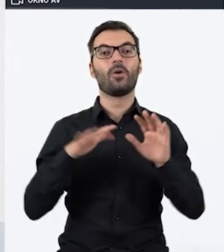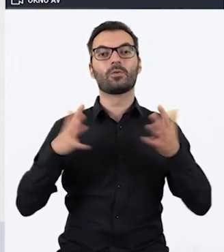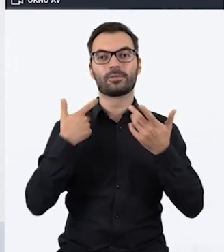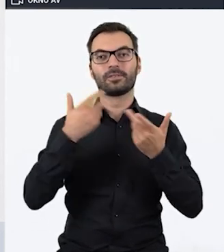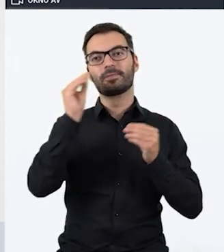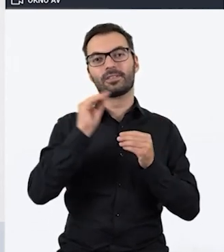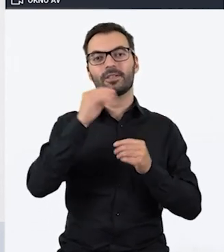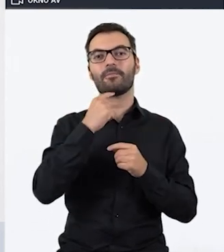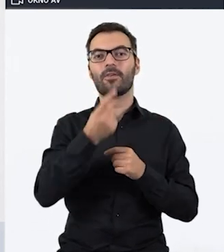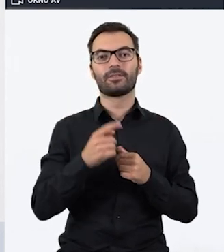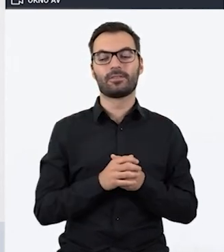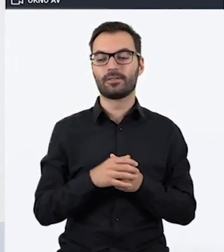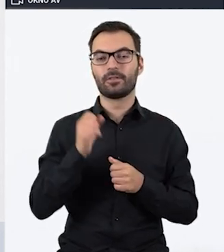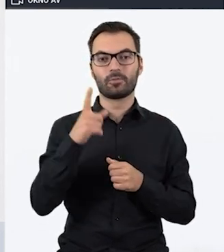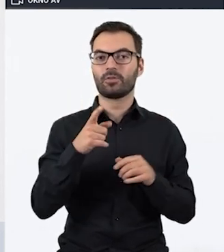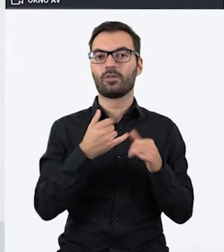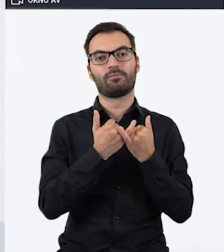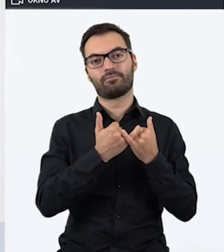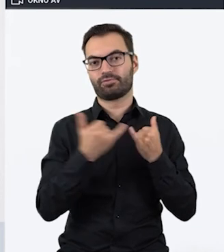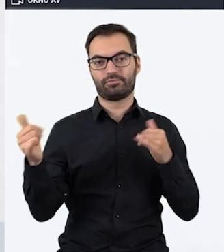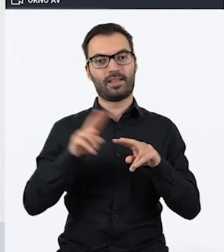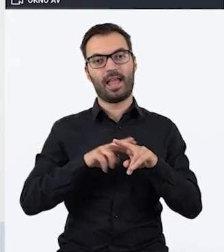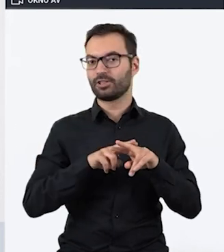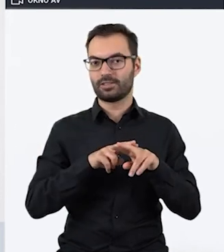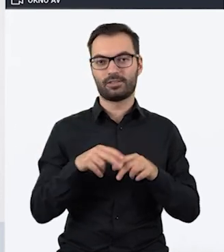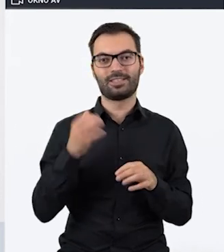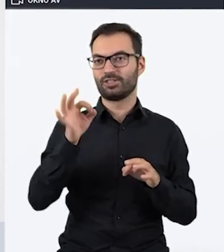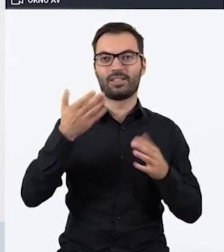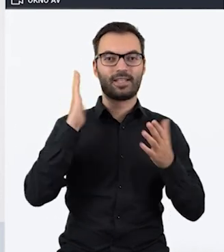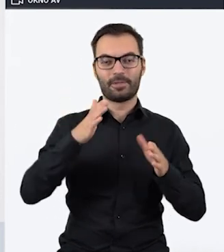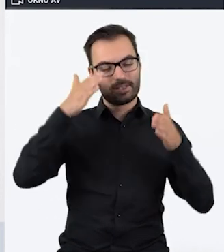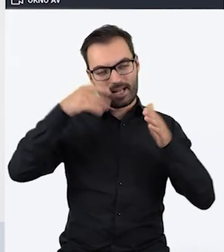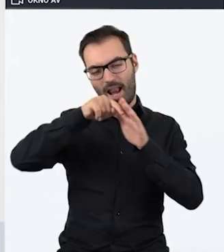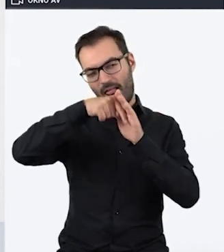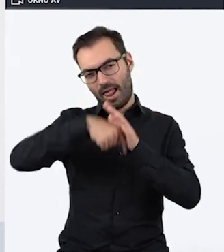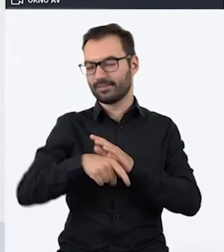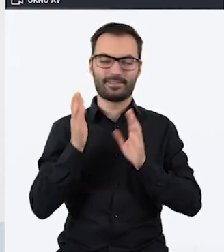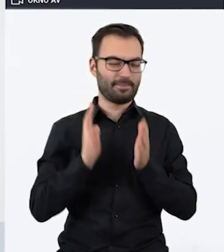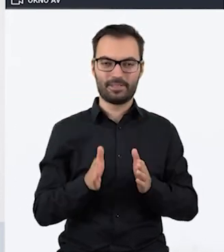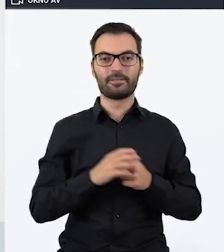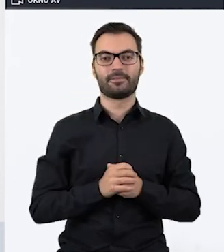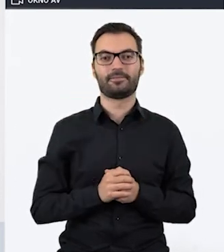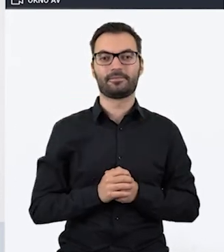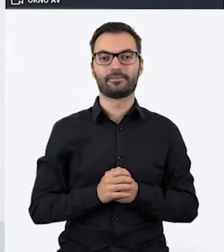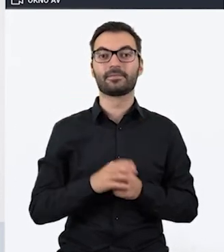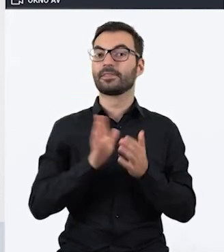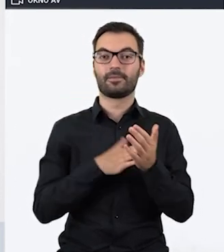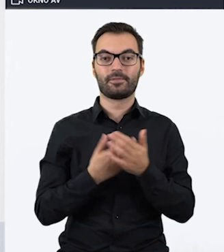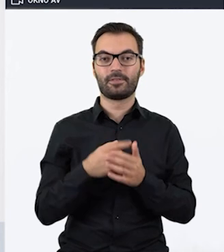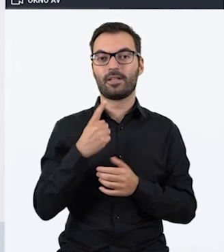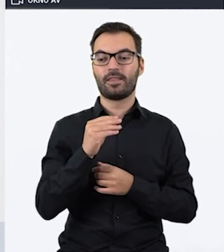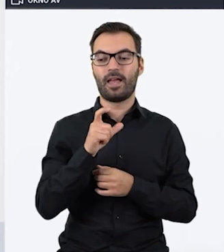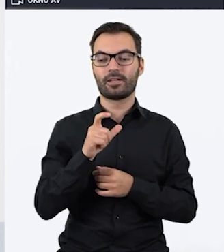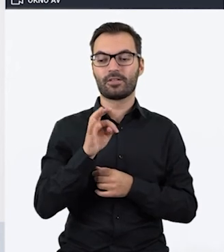jeszcze wspomnieć, że istnieją również inne narzędzia. Nie będziemy dzisiaj się aż tak w to bardzo zagłębiać. Jednym z nich jest Dectoys.